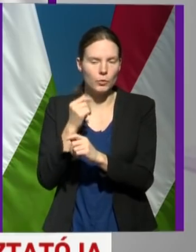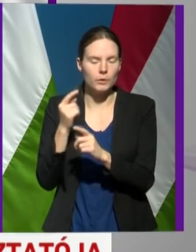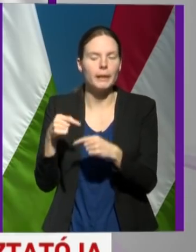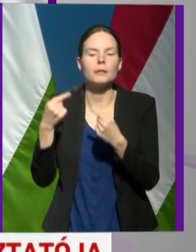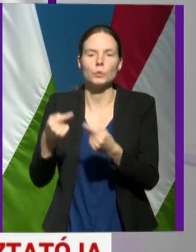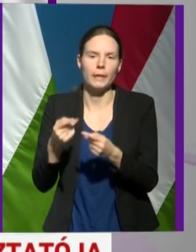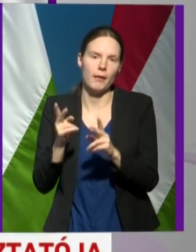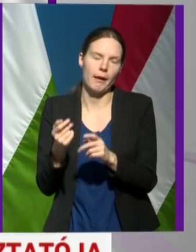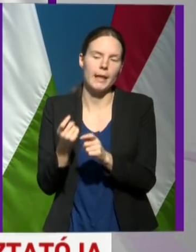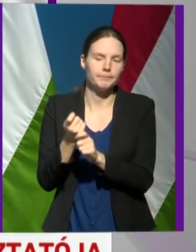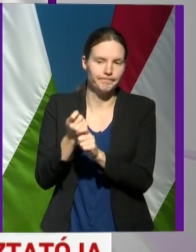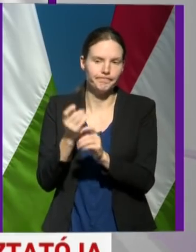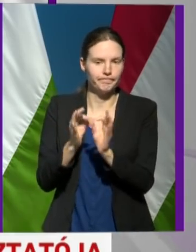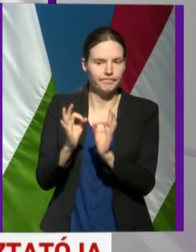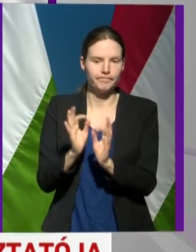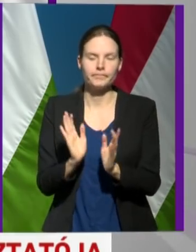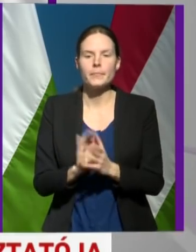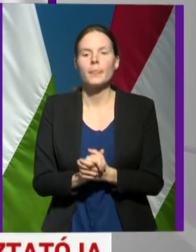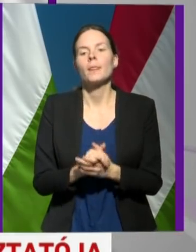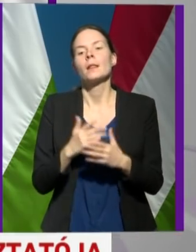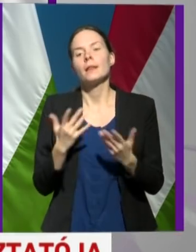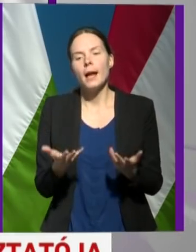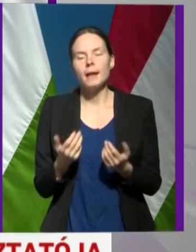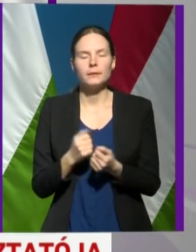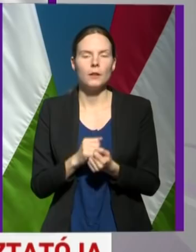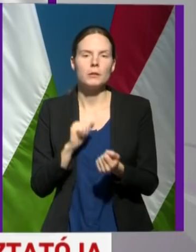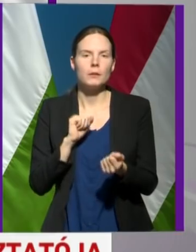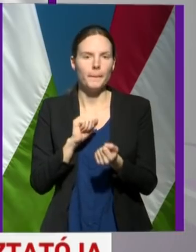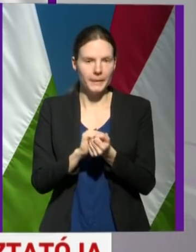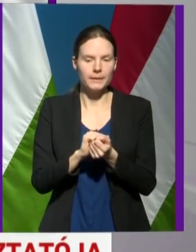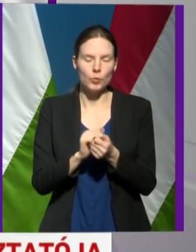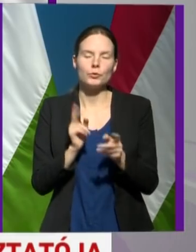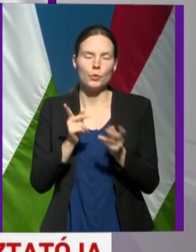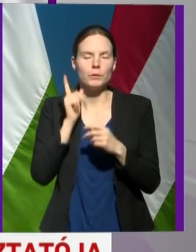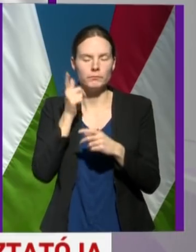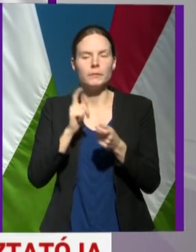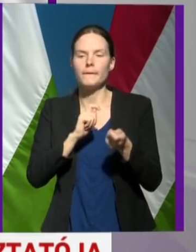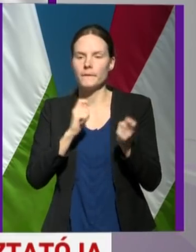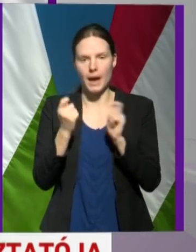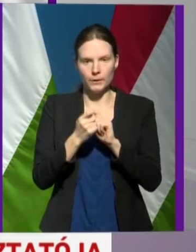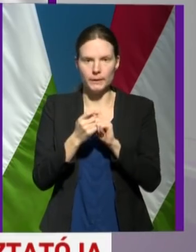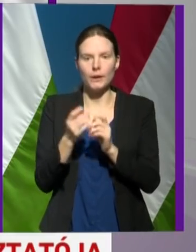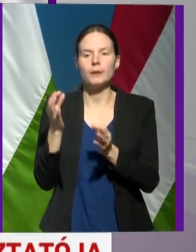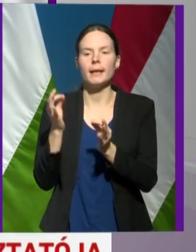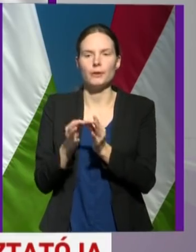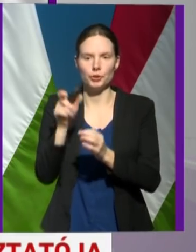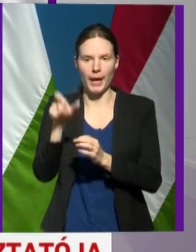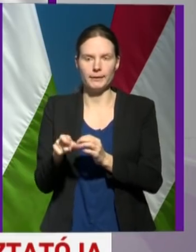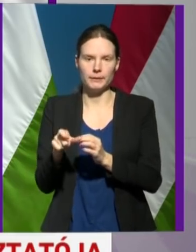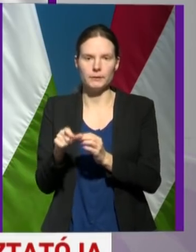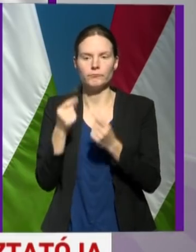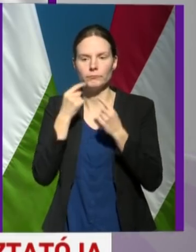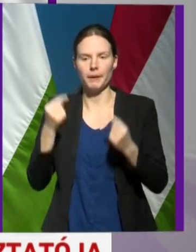meg. Úgyhogy bizonyosan változni fog az esetdefiníció, ezt tudjuk,